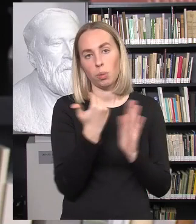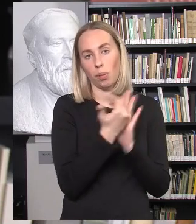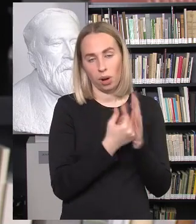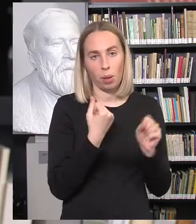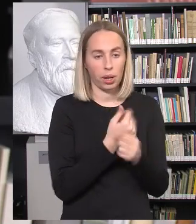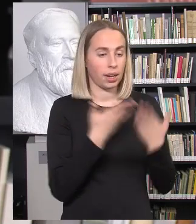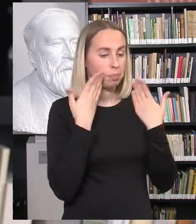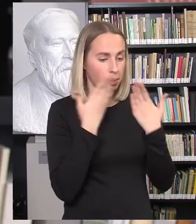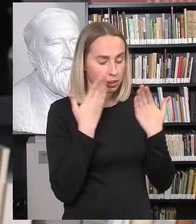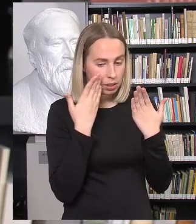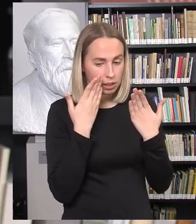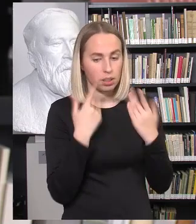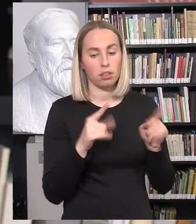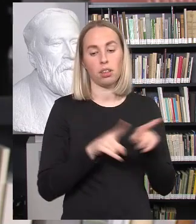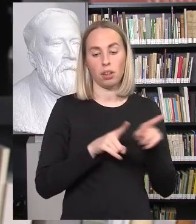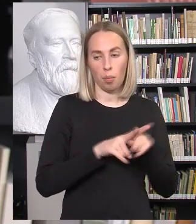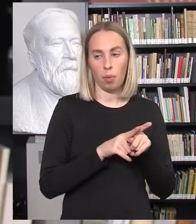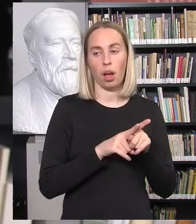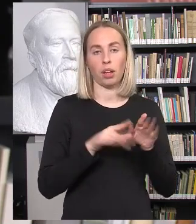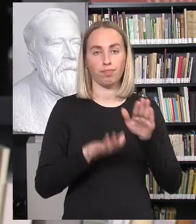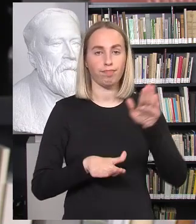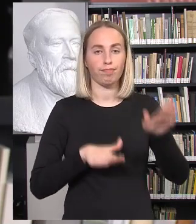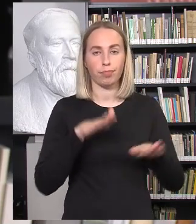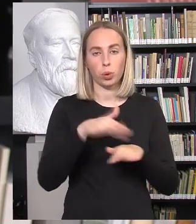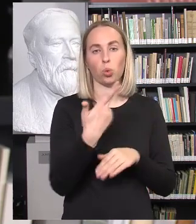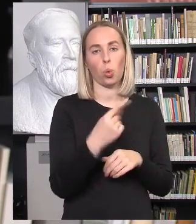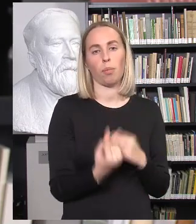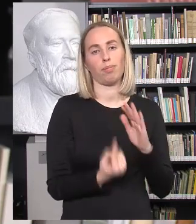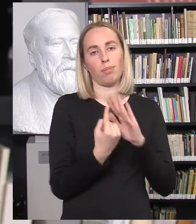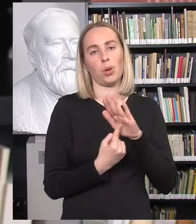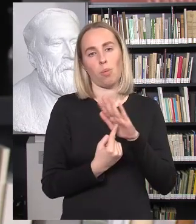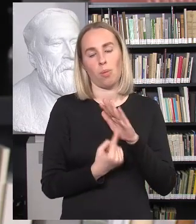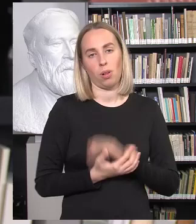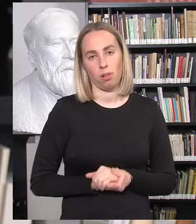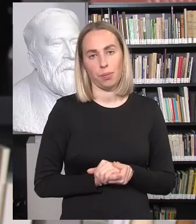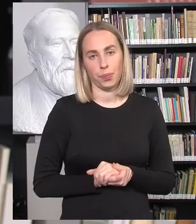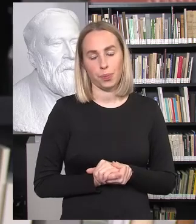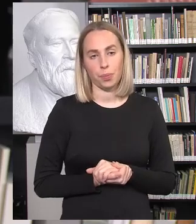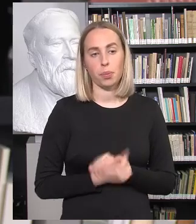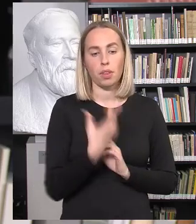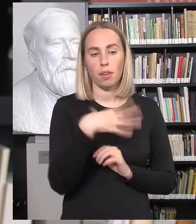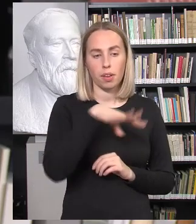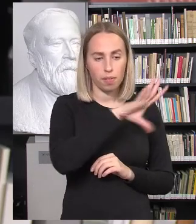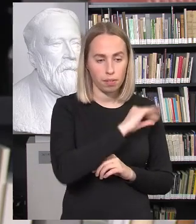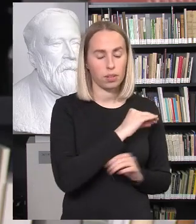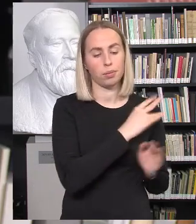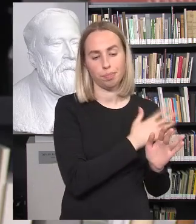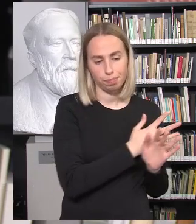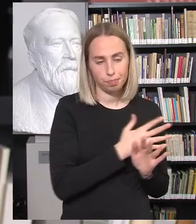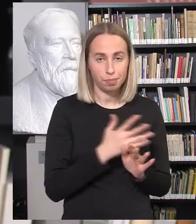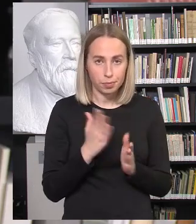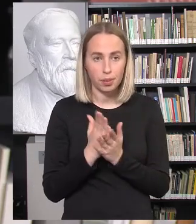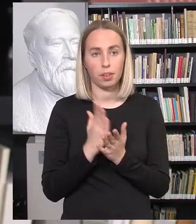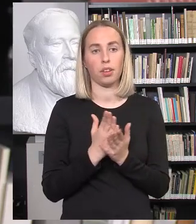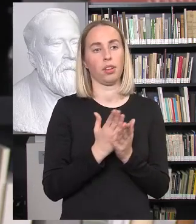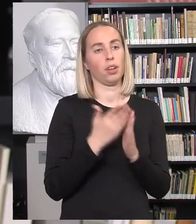prasideda žingsnelius po žingsnelio nuo pirmos klasės. Visi įgūdžiai, jie formuojasi spiralės iš principo principų ir einam